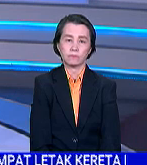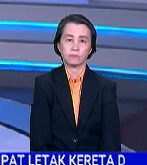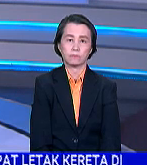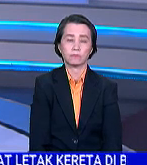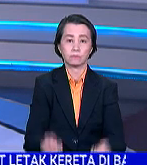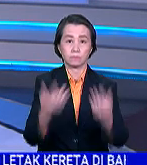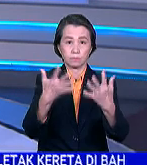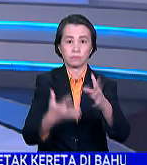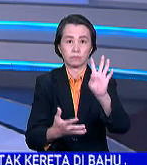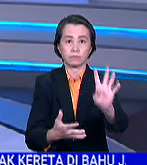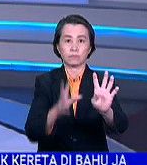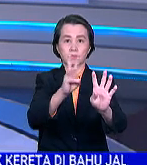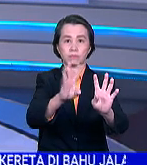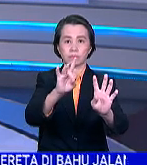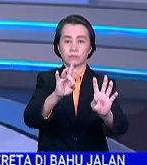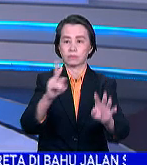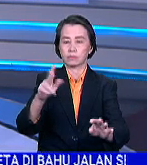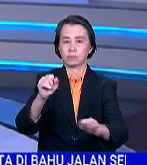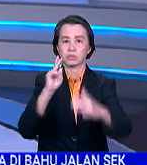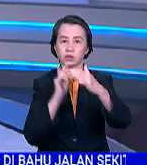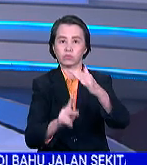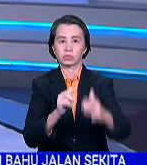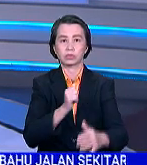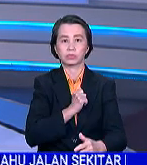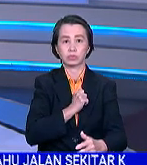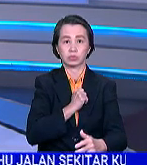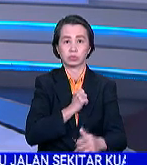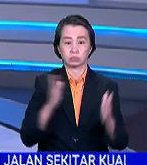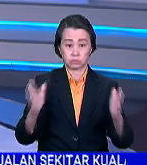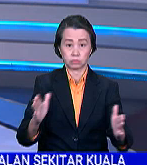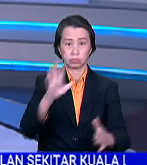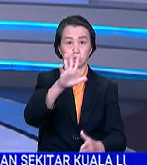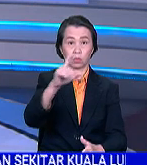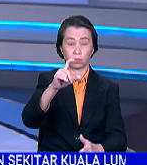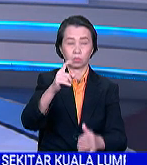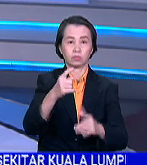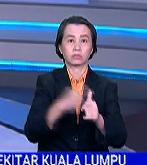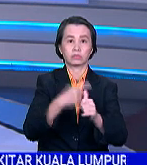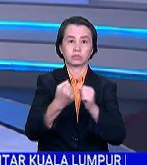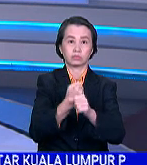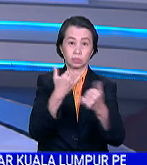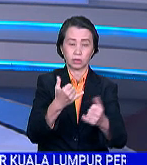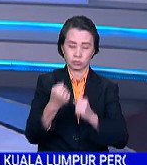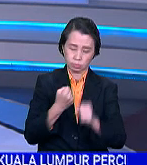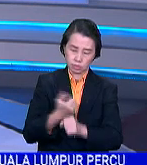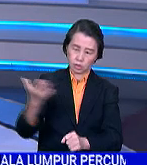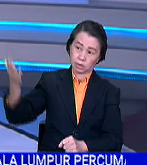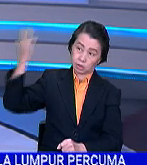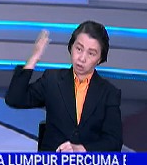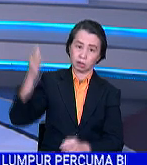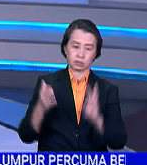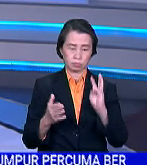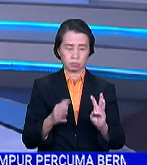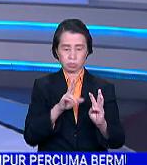Sebanyak 468 kes bunuh diri dilaporkan sepanjang 5 bulan pertama tahun ini. Manakala pada tahun lalu, sebanyak